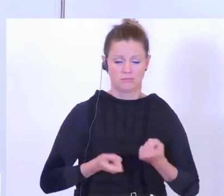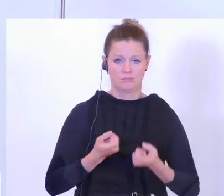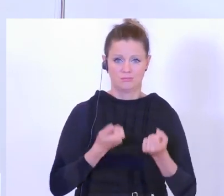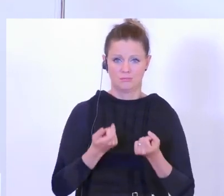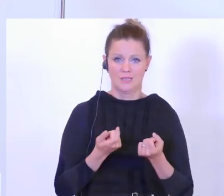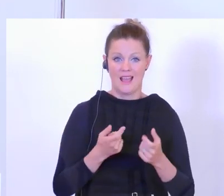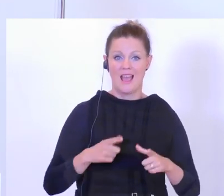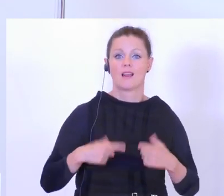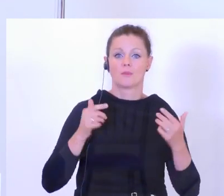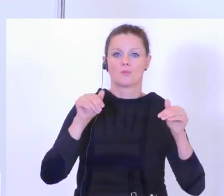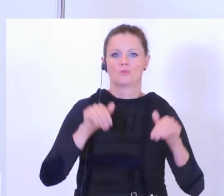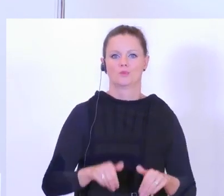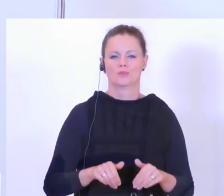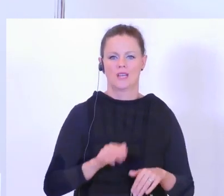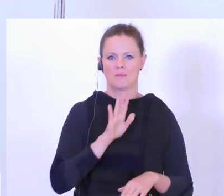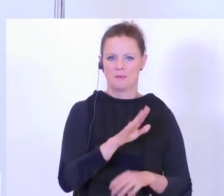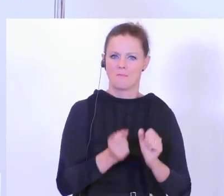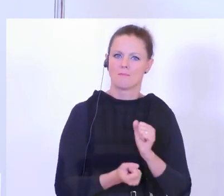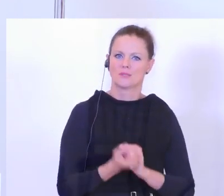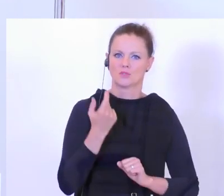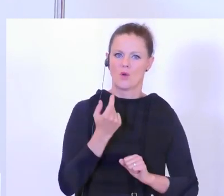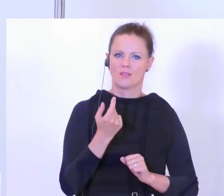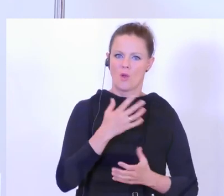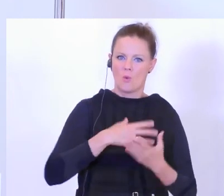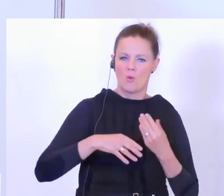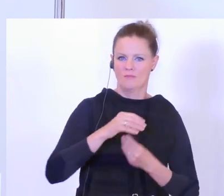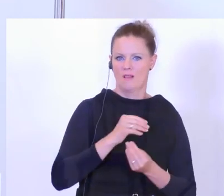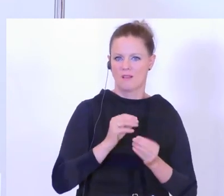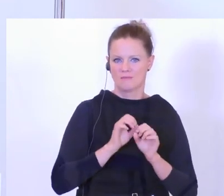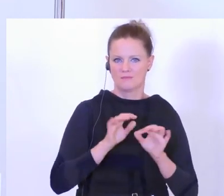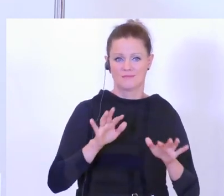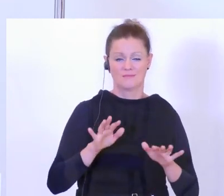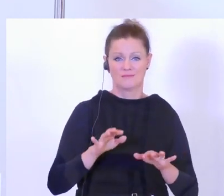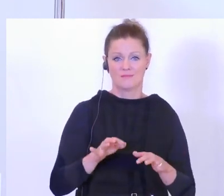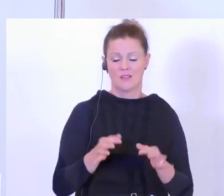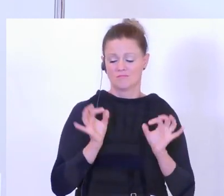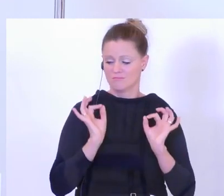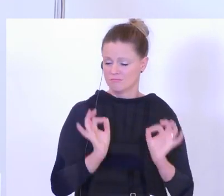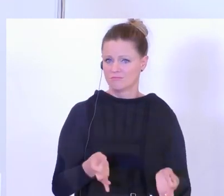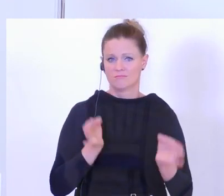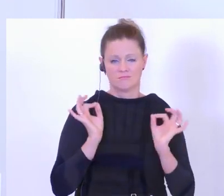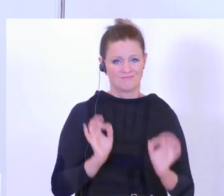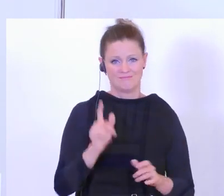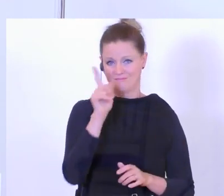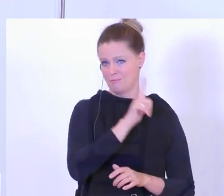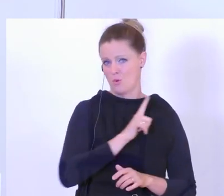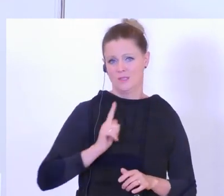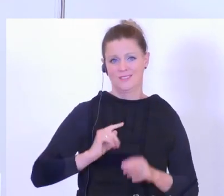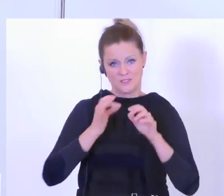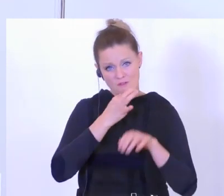Aber das Besondere in seinem Wirken ist, dass er immer ein herausragender Polizist war, ein Vorbild